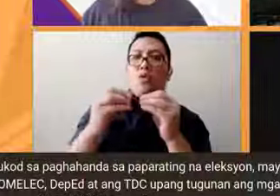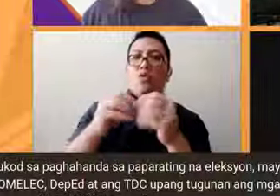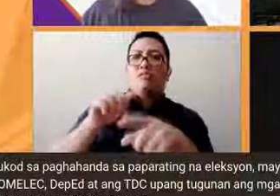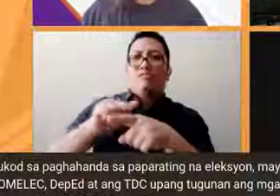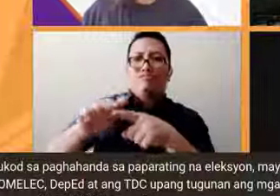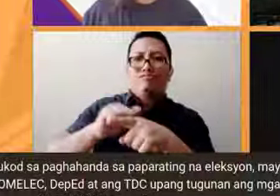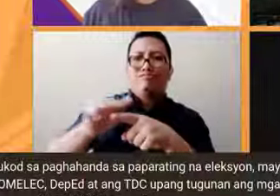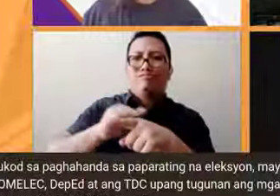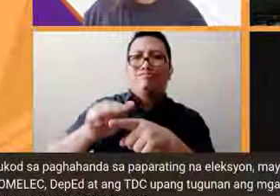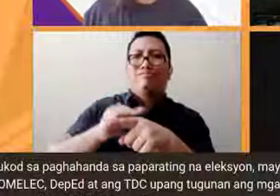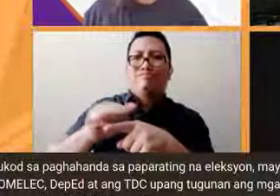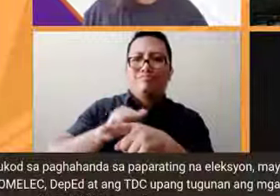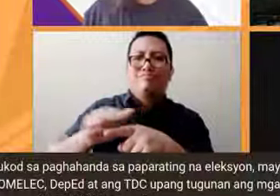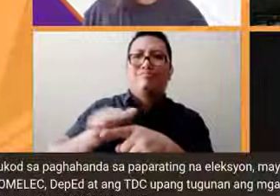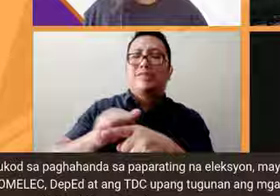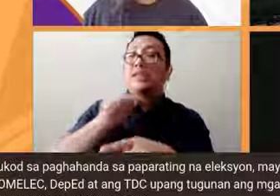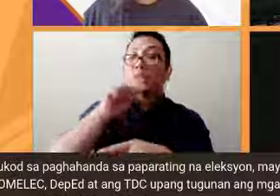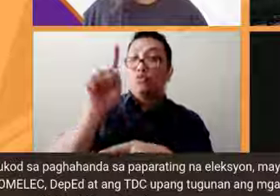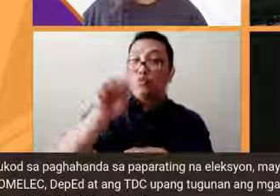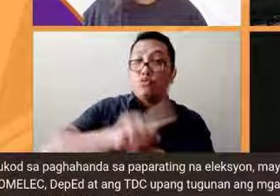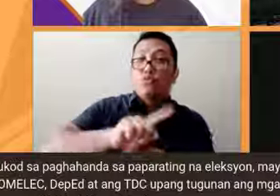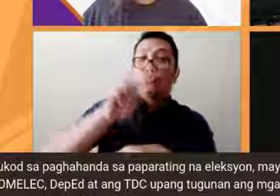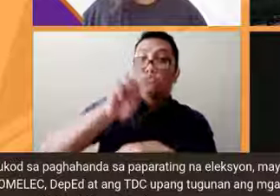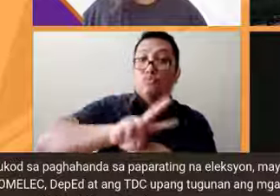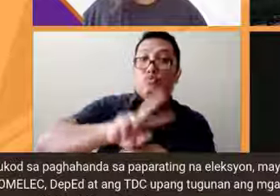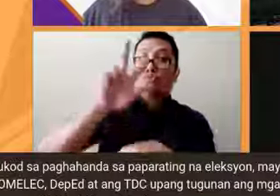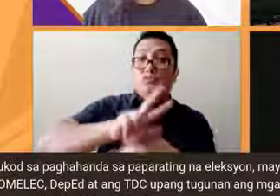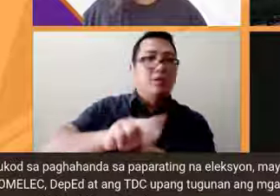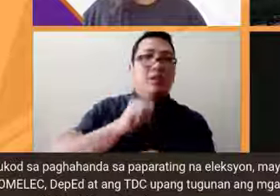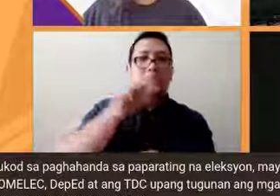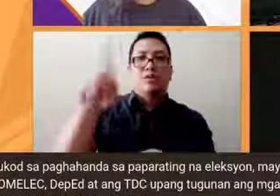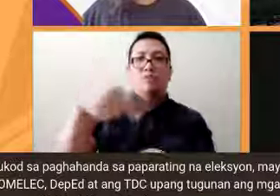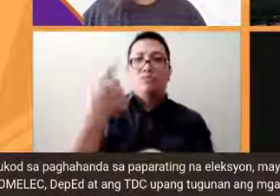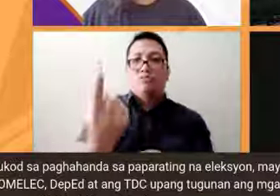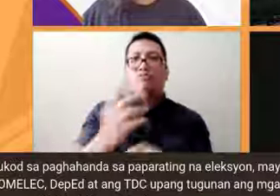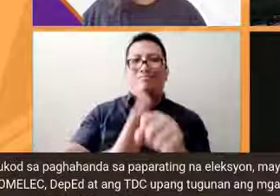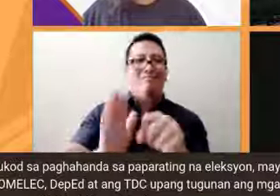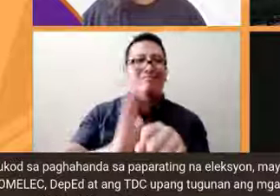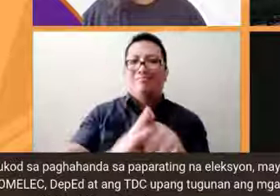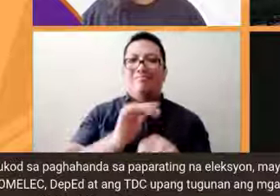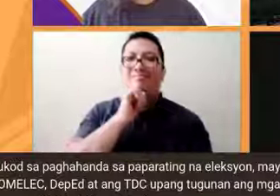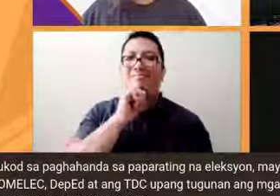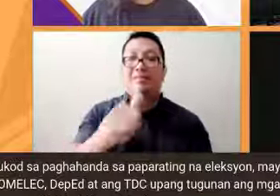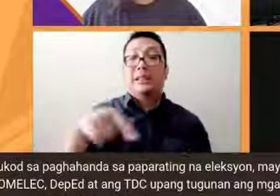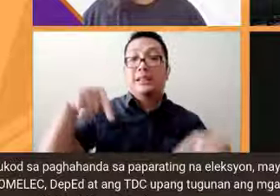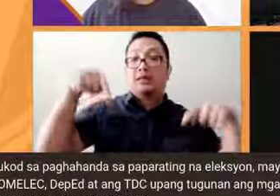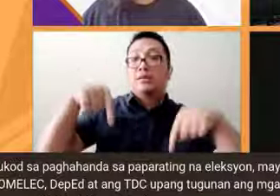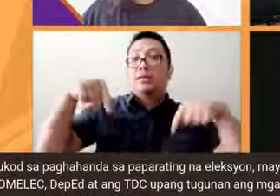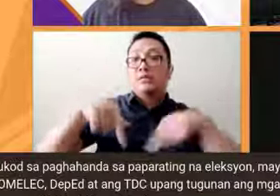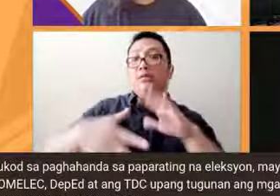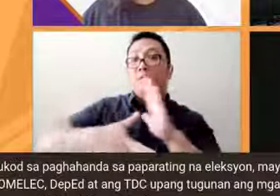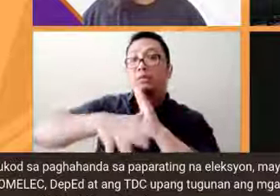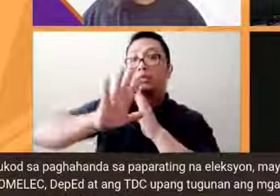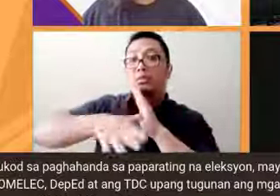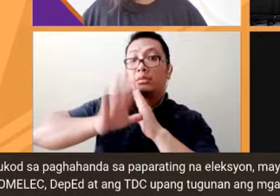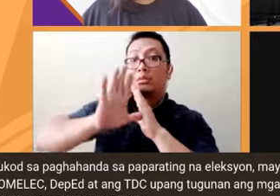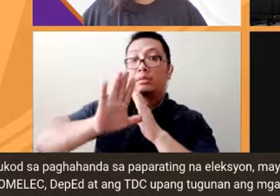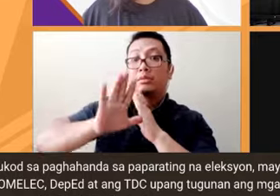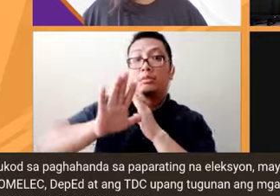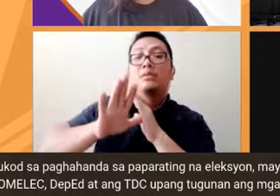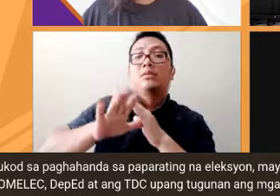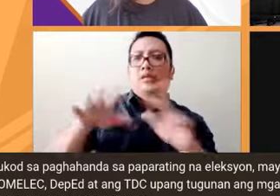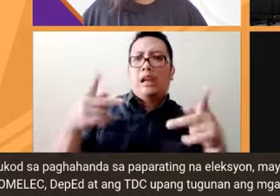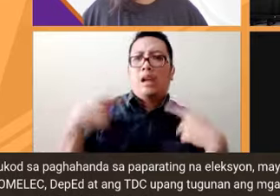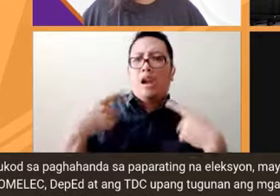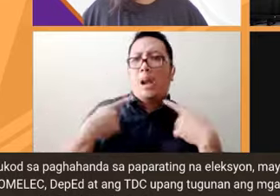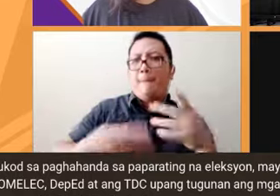hindi lamang isang araw dalawang araw tatlong araw pero dito kasi sa Comelec parang pre-nogram namin